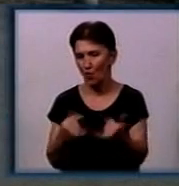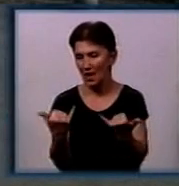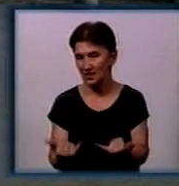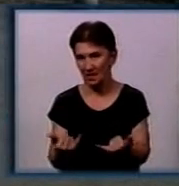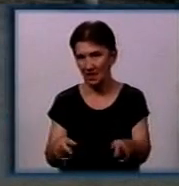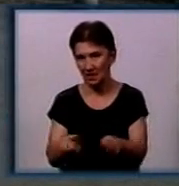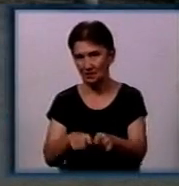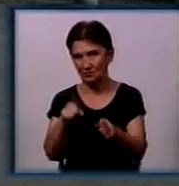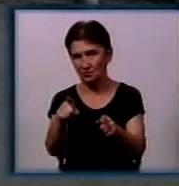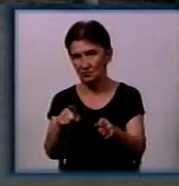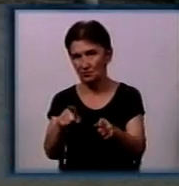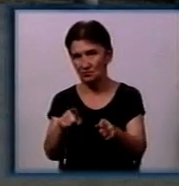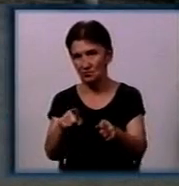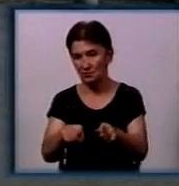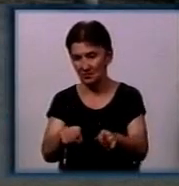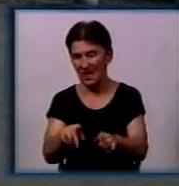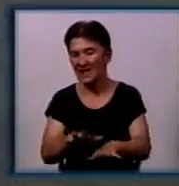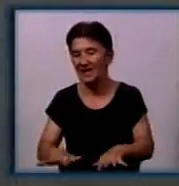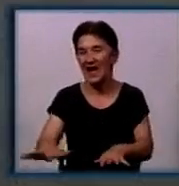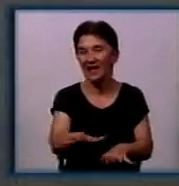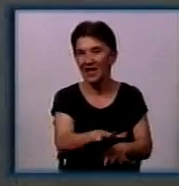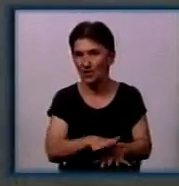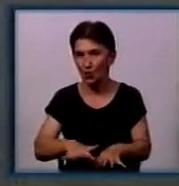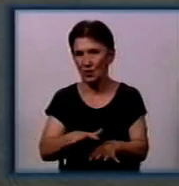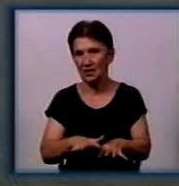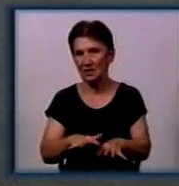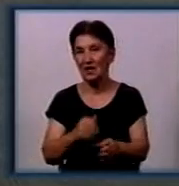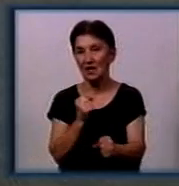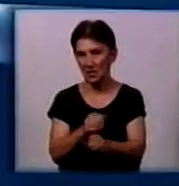ділянці, на даній території навели лад. Києва